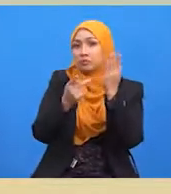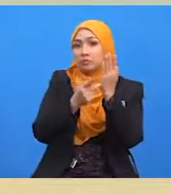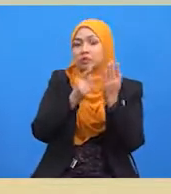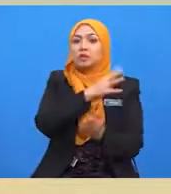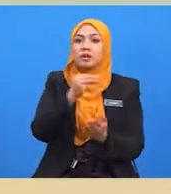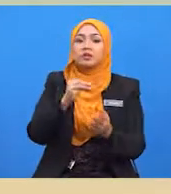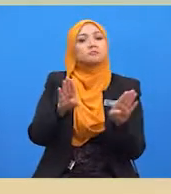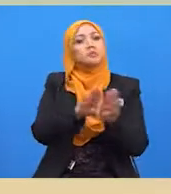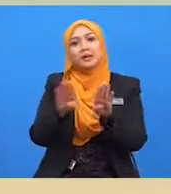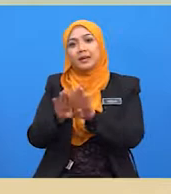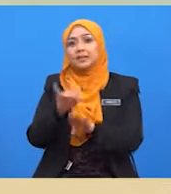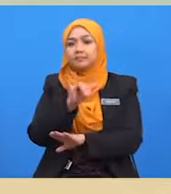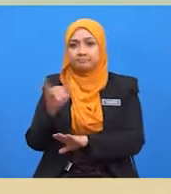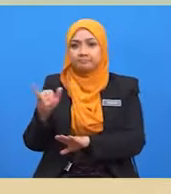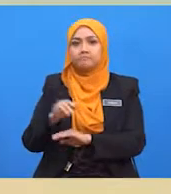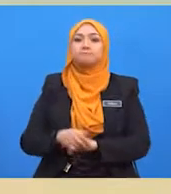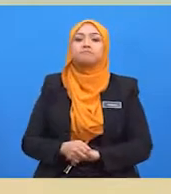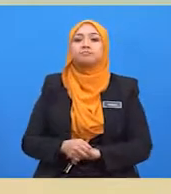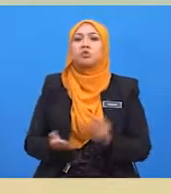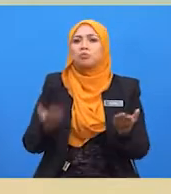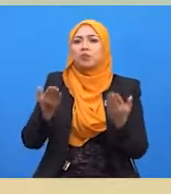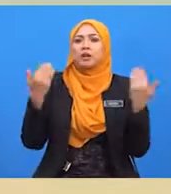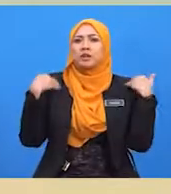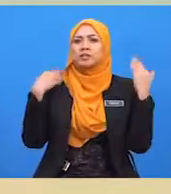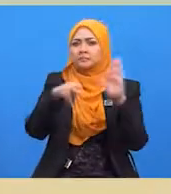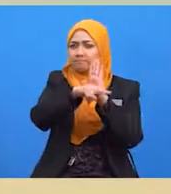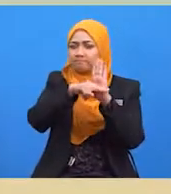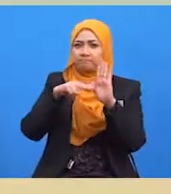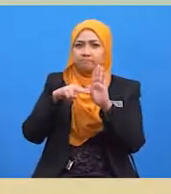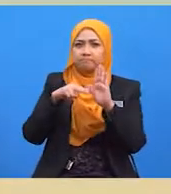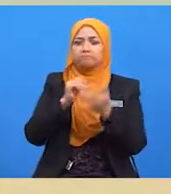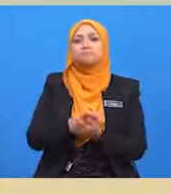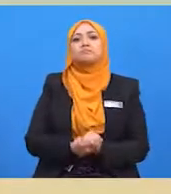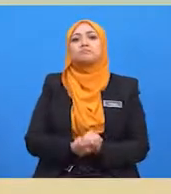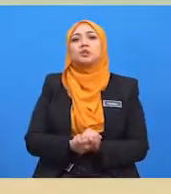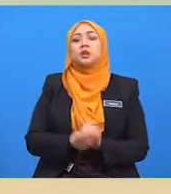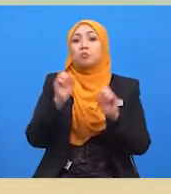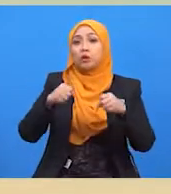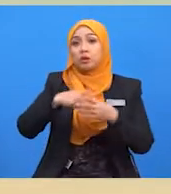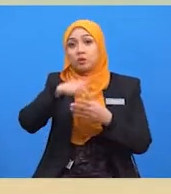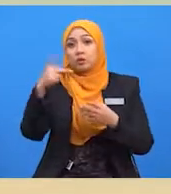menghadkan sesebuah negara daripada mengeluarkan semua jenis barang.